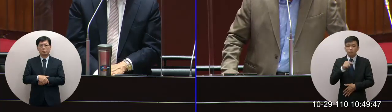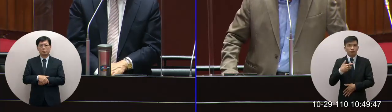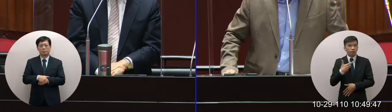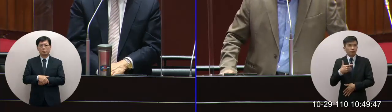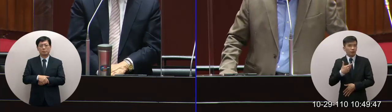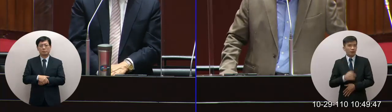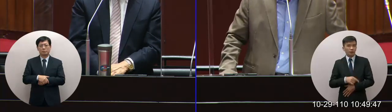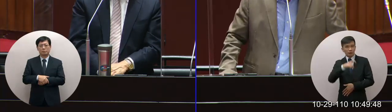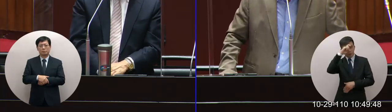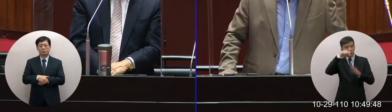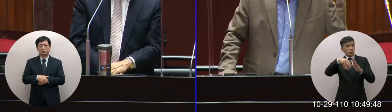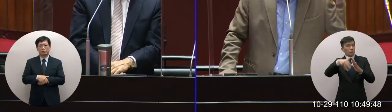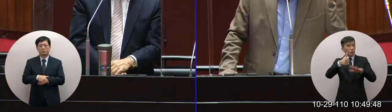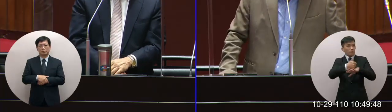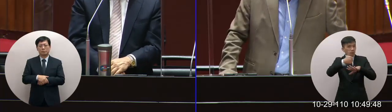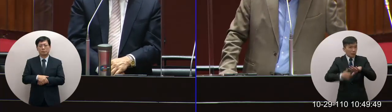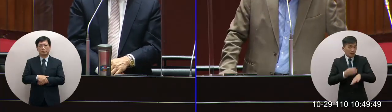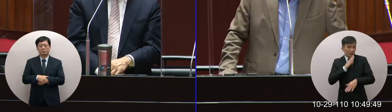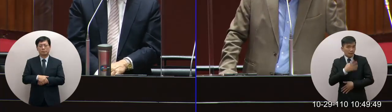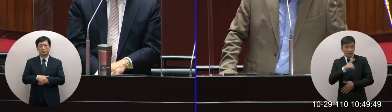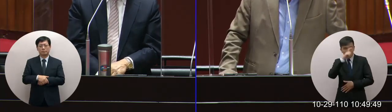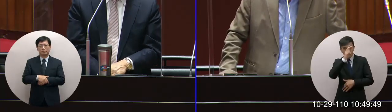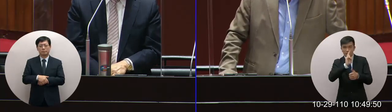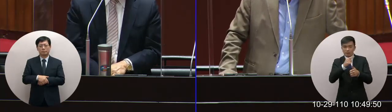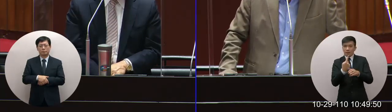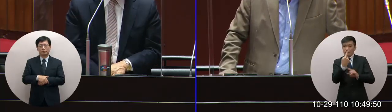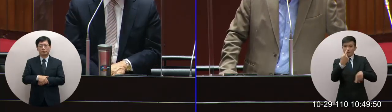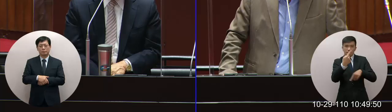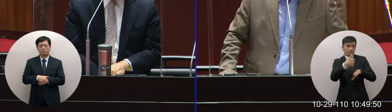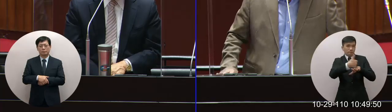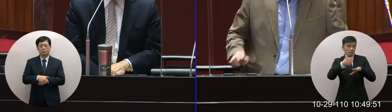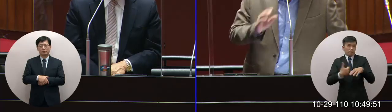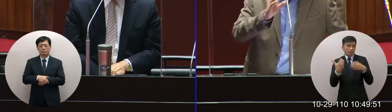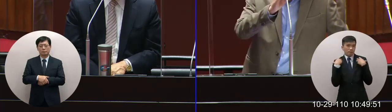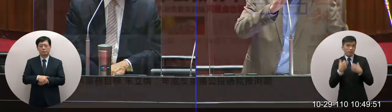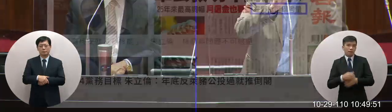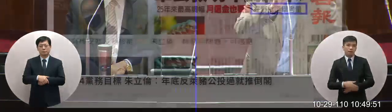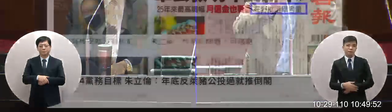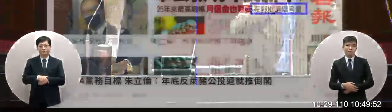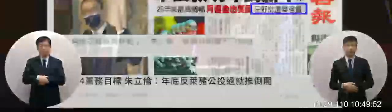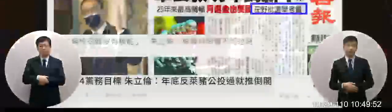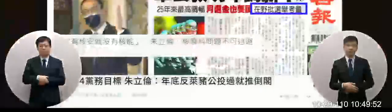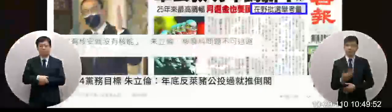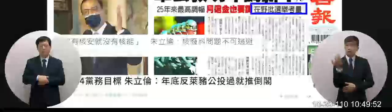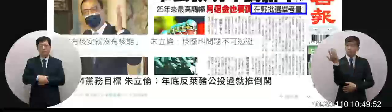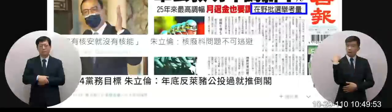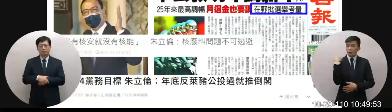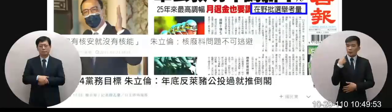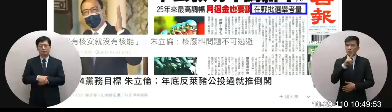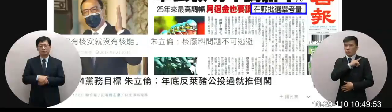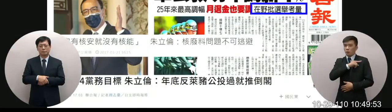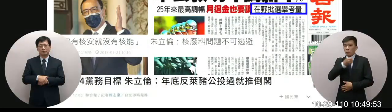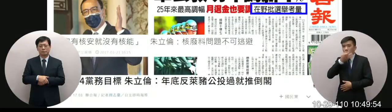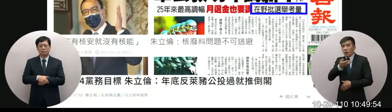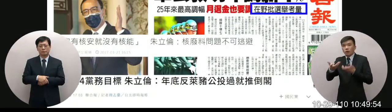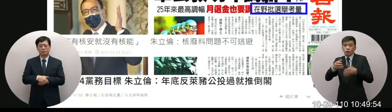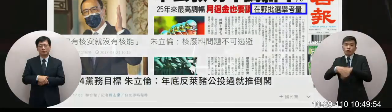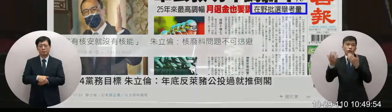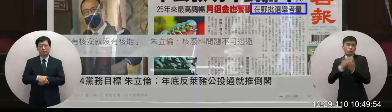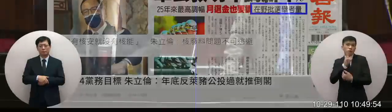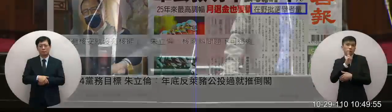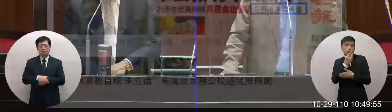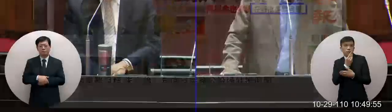倒閣就是為了蘇院長你一個人要你一個人下台然後然後這樣子把過去自己講的話把他吞下去